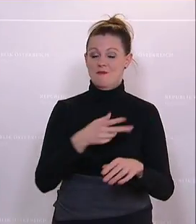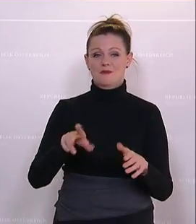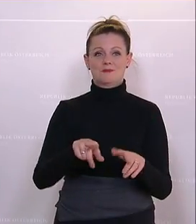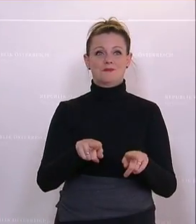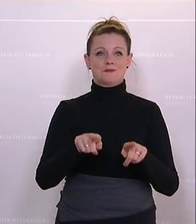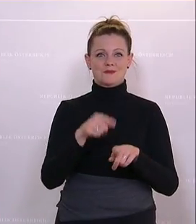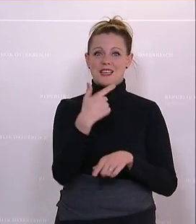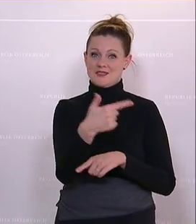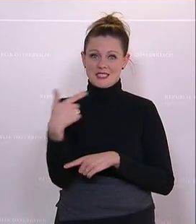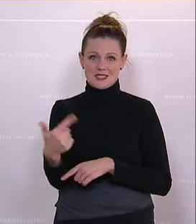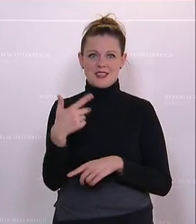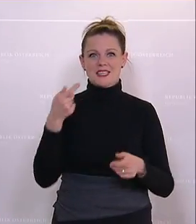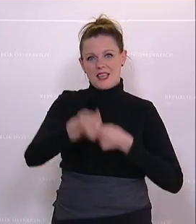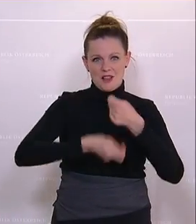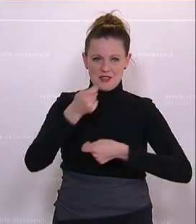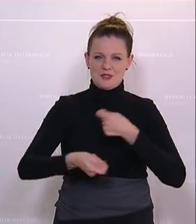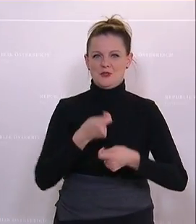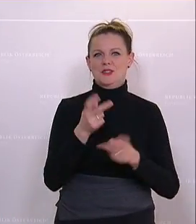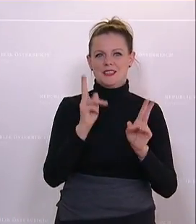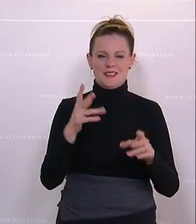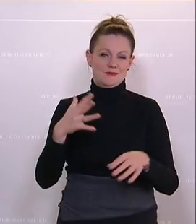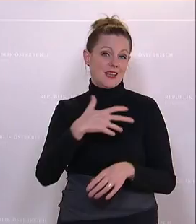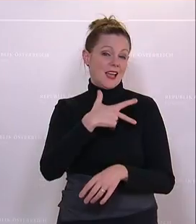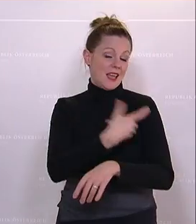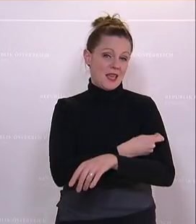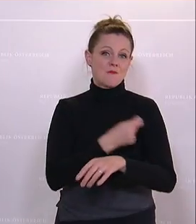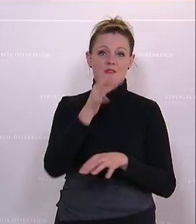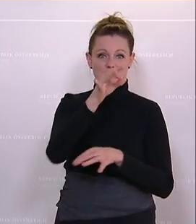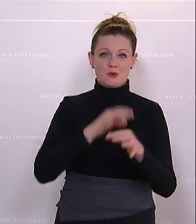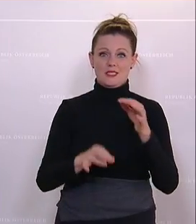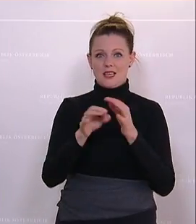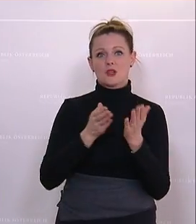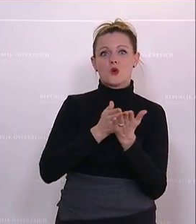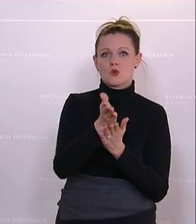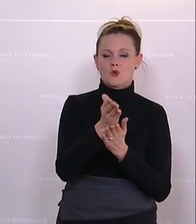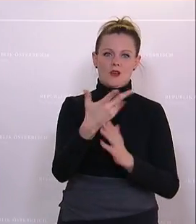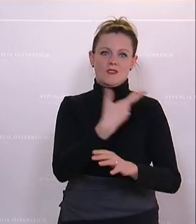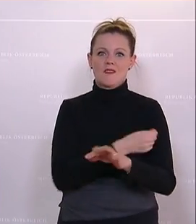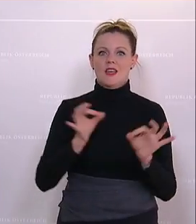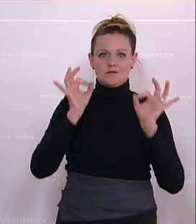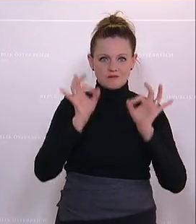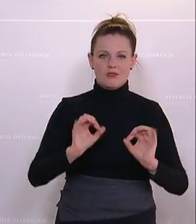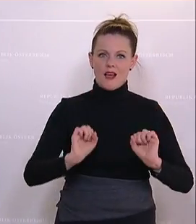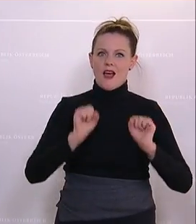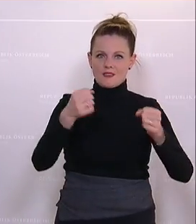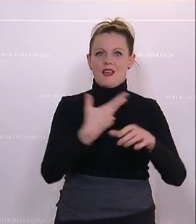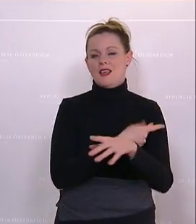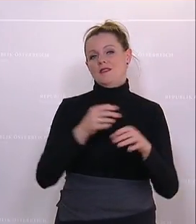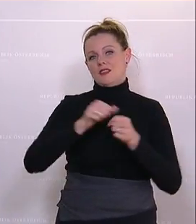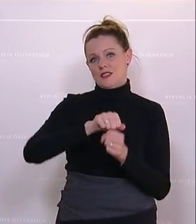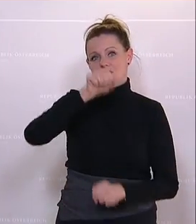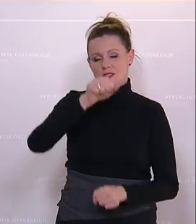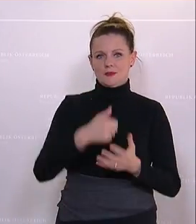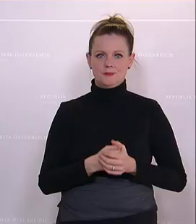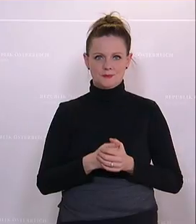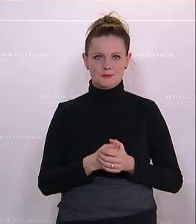2020 Investitionen der Gemeinde bei Erreichen einer Durchimpfungsratenhandel der Bevölkerung für fünf Jahre mit aktiven Impfzertifikat. Der Basisbetrag in der Höhe von insgesamt